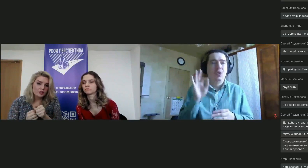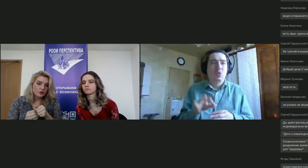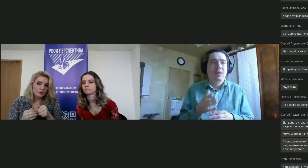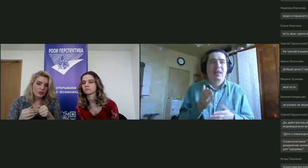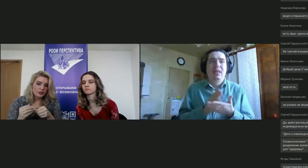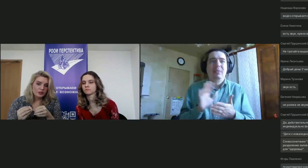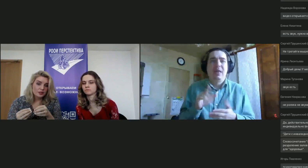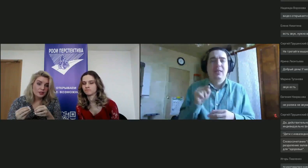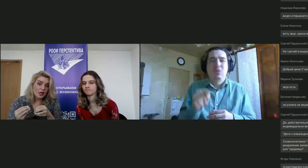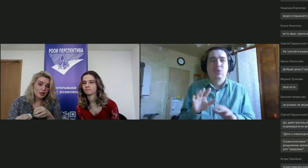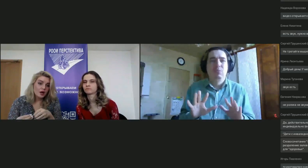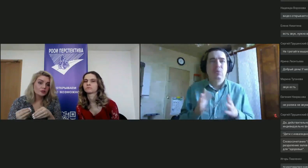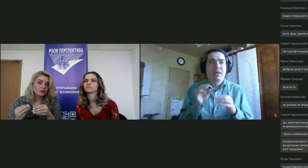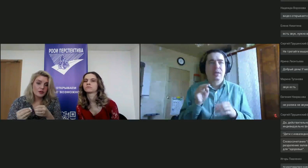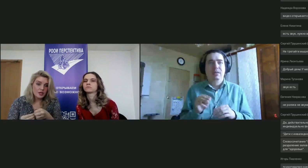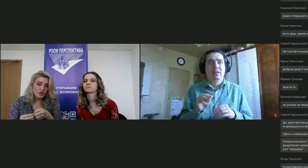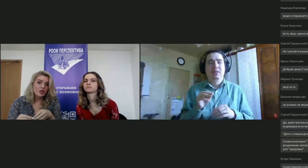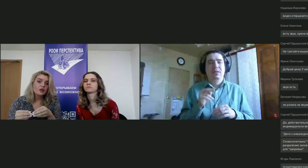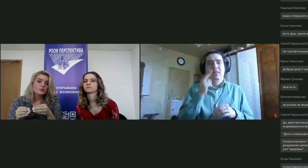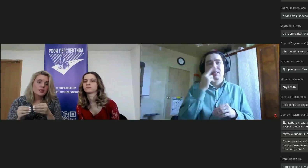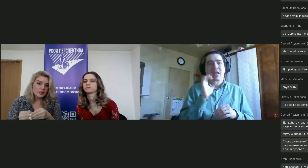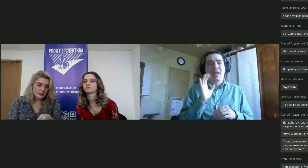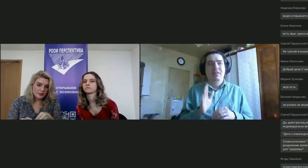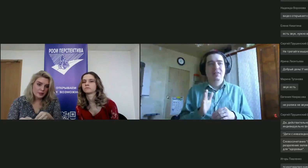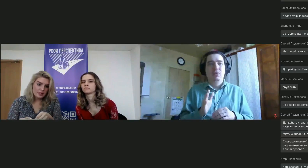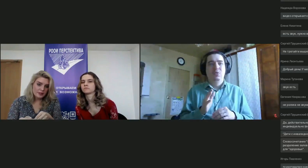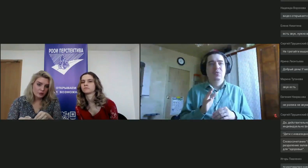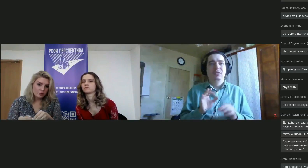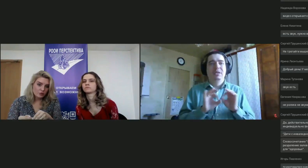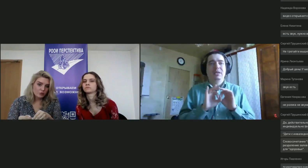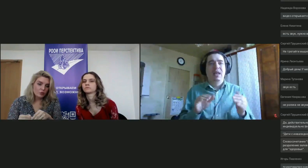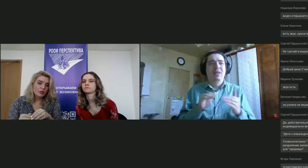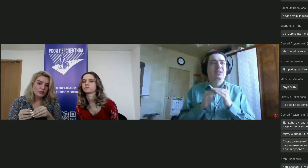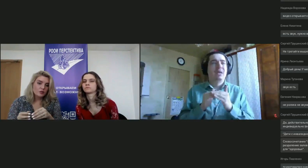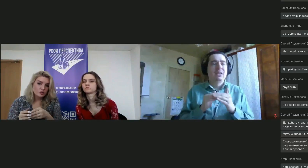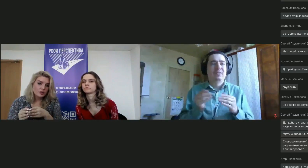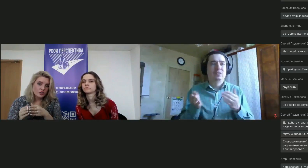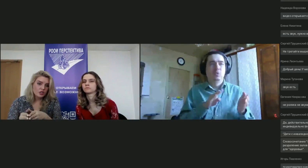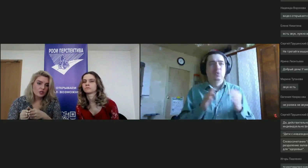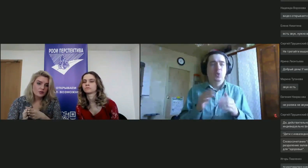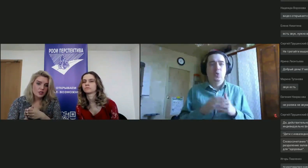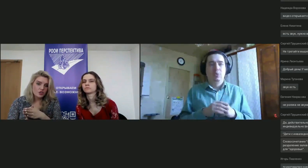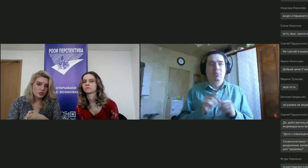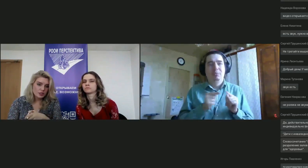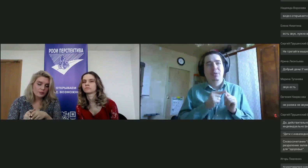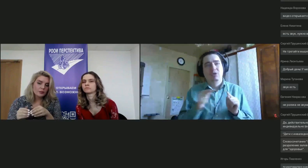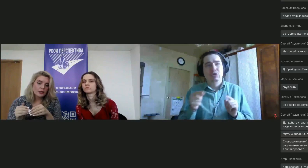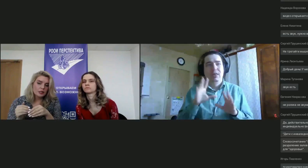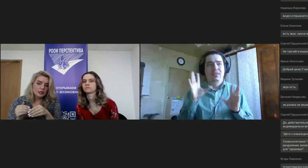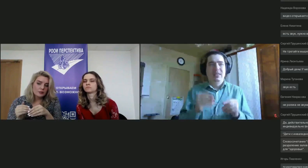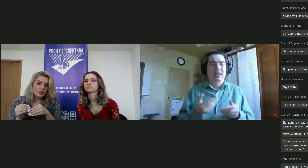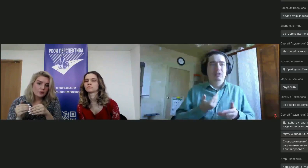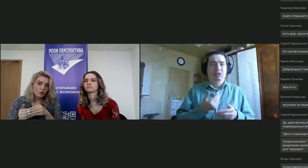не имея на тот момент каких-то социальных навыков, речи, прекрасно взаимодействуют друг с другом. И это идет на протяжении всей жизни.